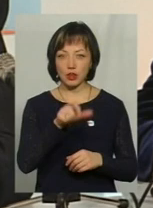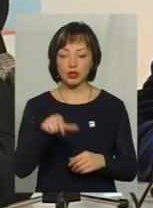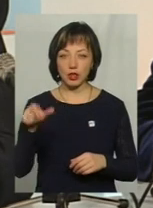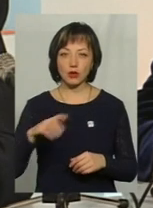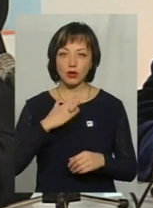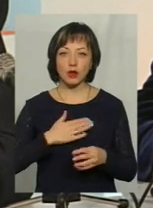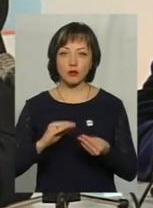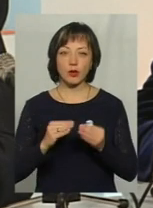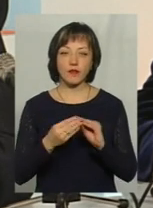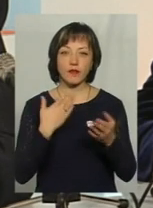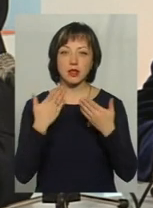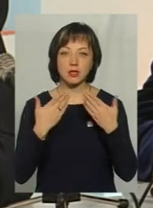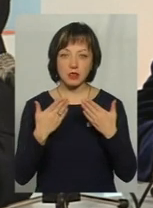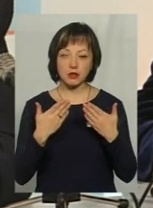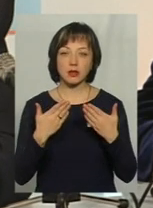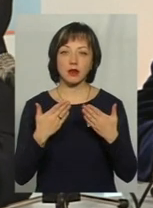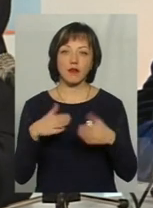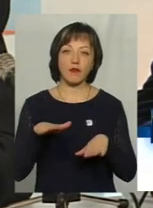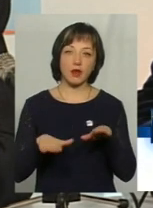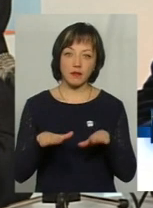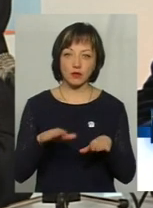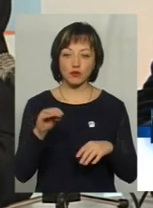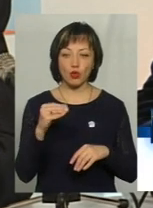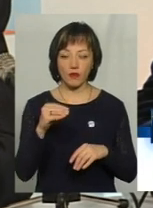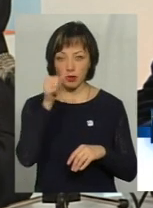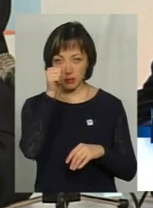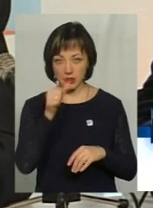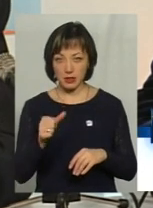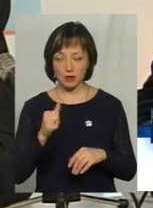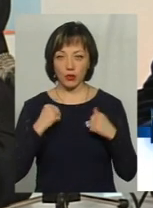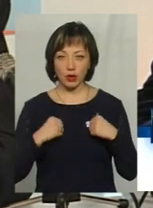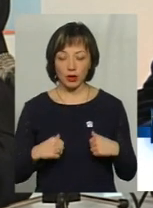нашої проблеми вони віднеслися досить виважено у жовтні місяці.